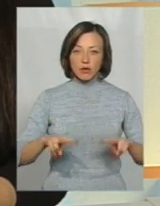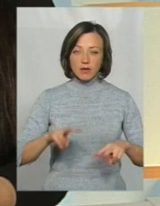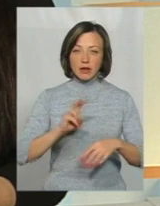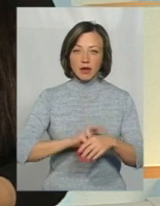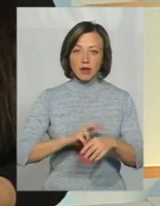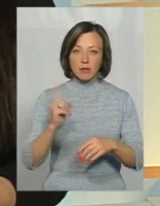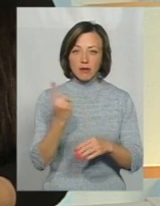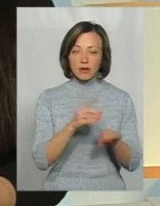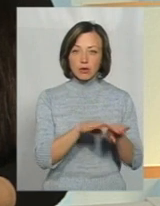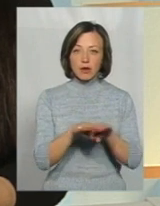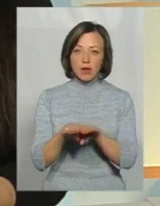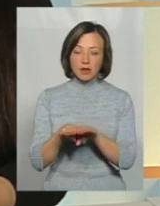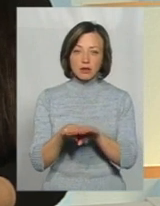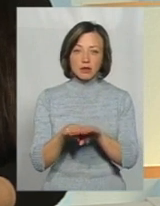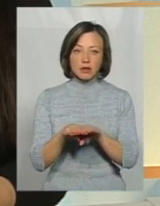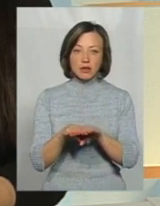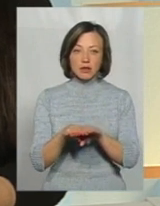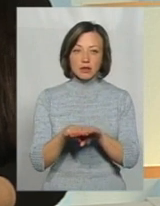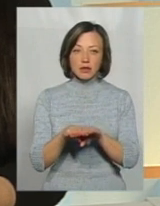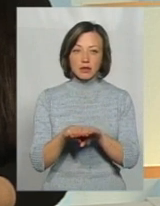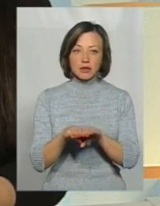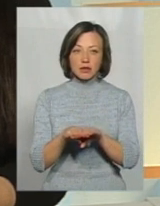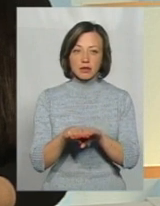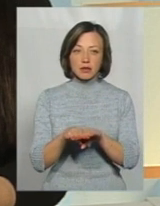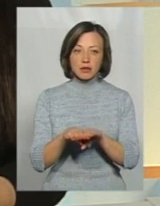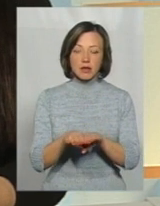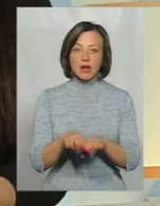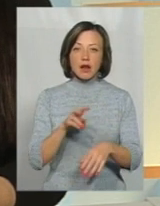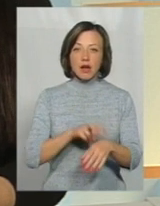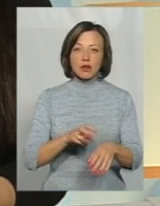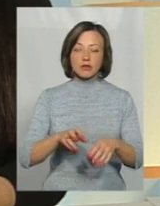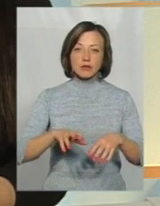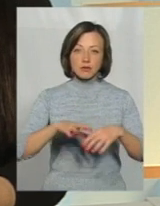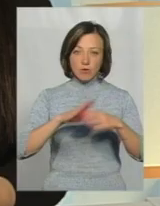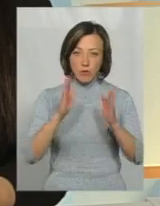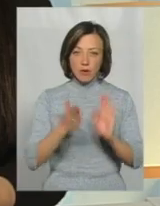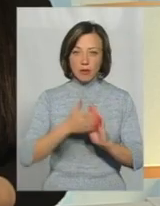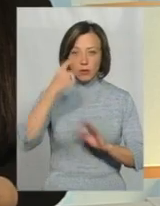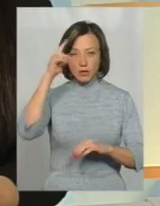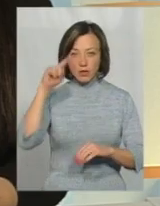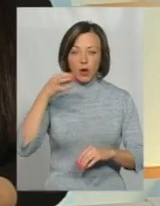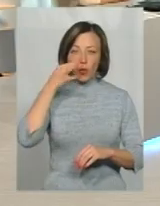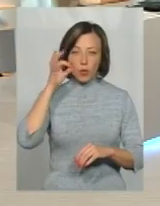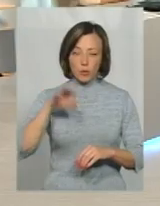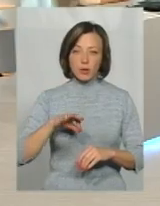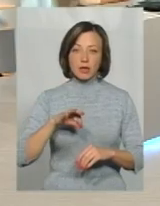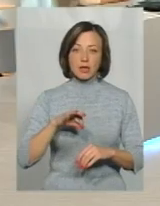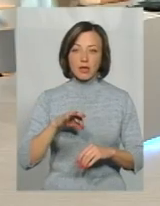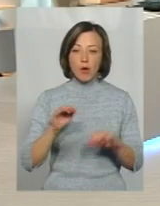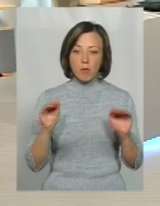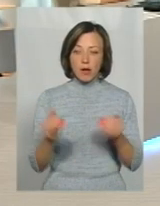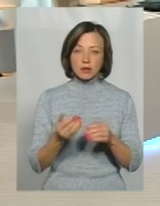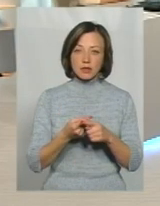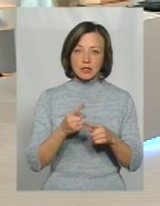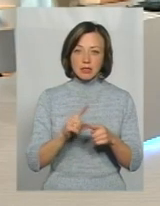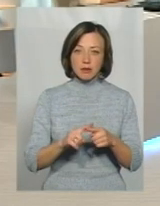первинні ланки, лікарі, так би мовити, широким об'ємом знань і вмінь, і обмежуватися